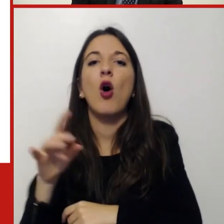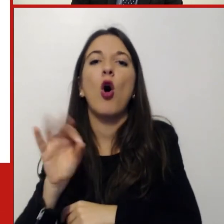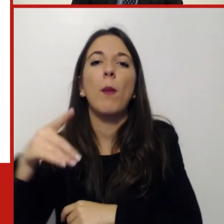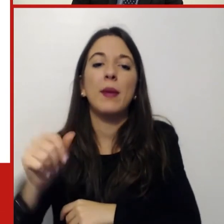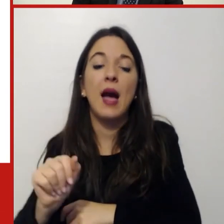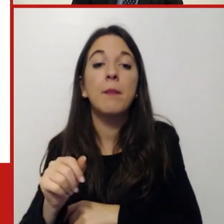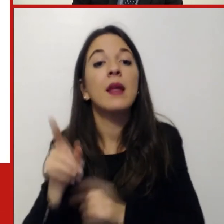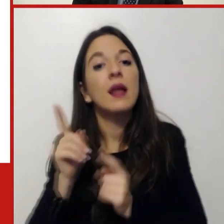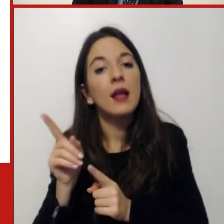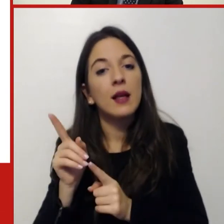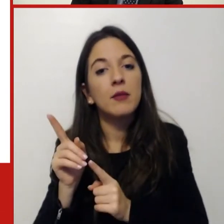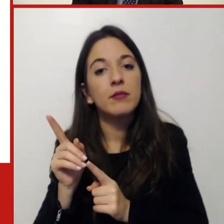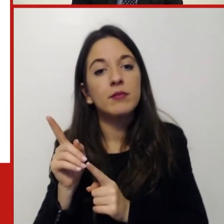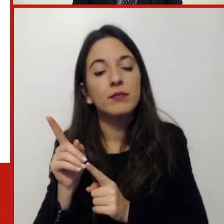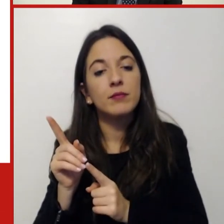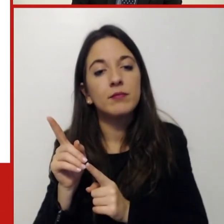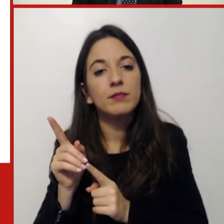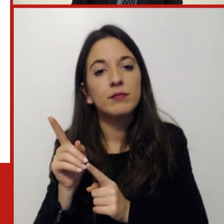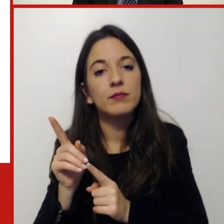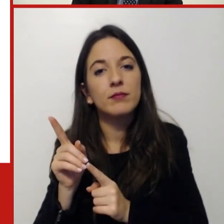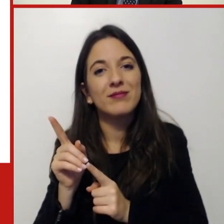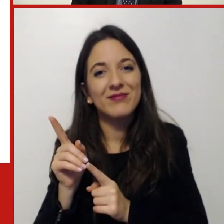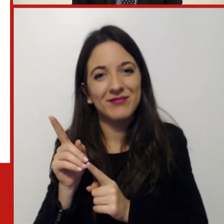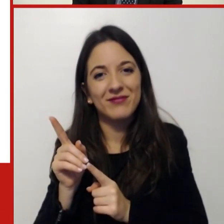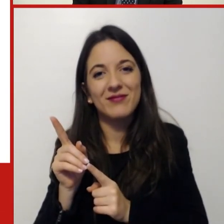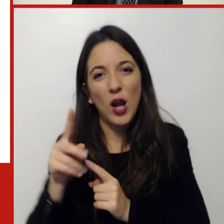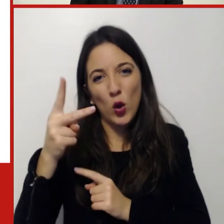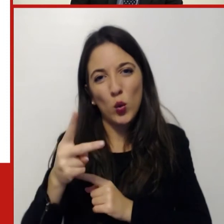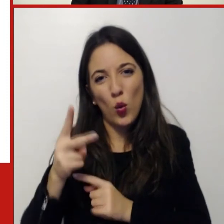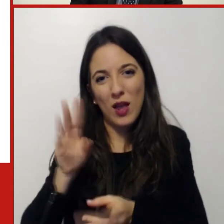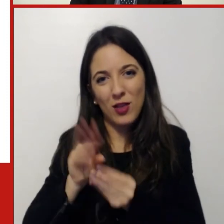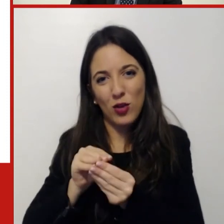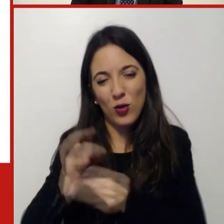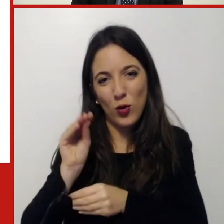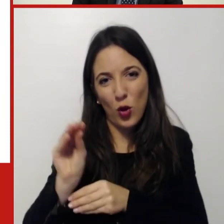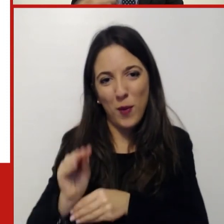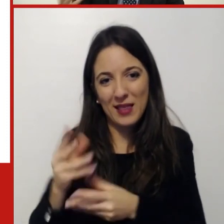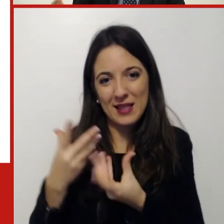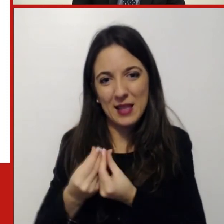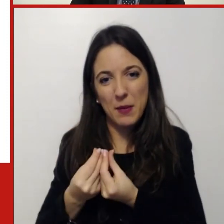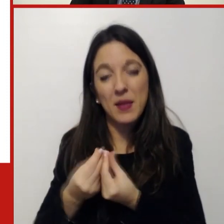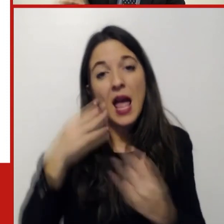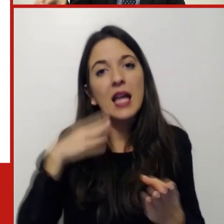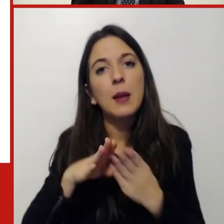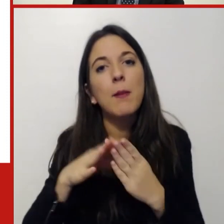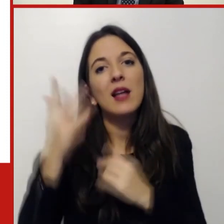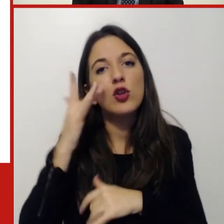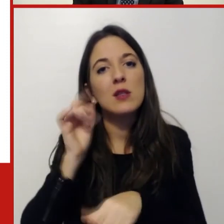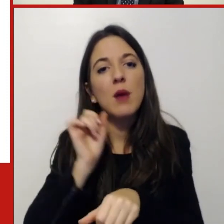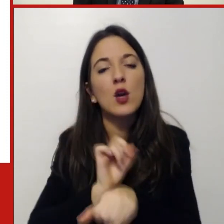paese e la vorrei unire anche alla seguente domanda qual è l'impatto dello smart working sull'economia reale soprattutto nel tema della